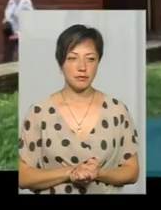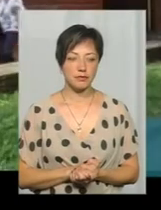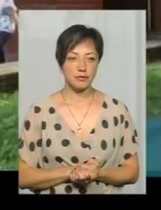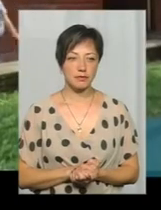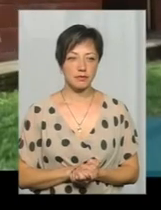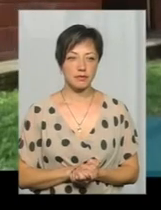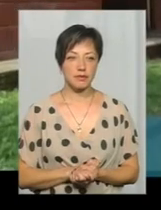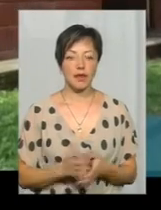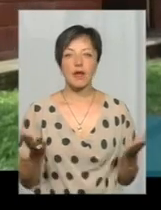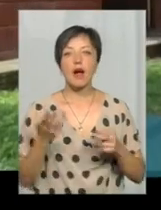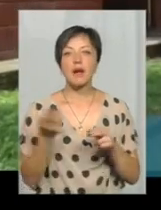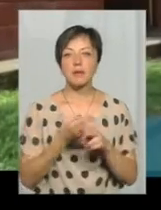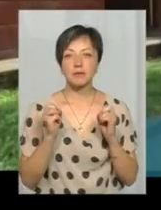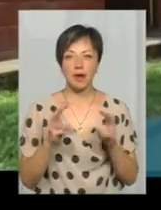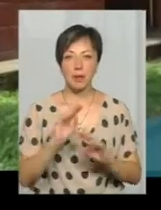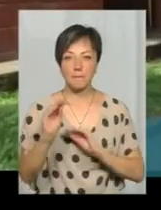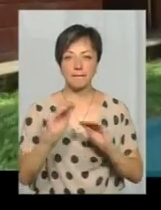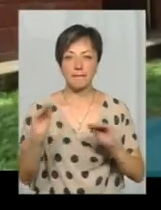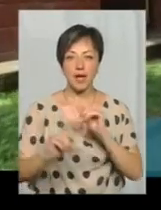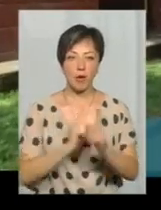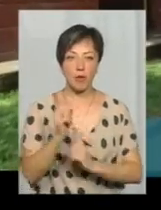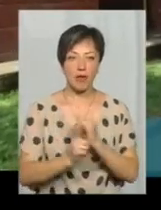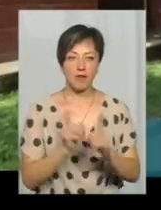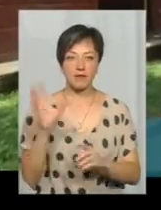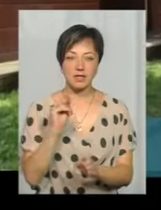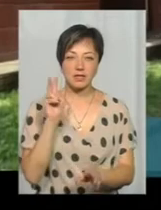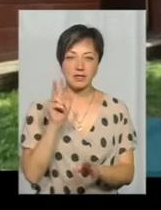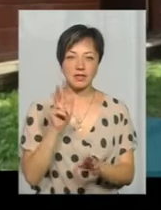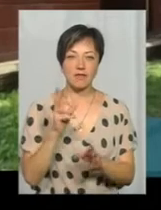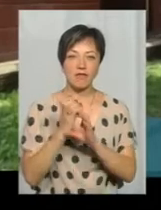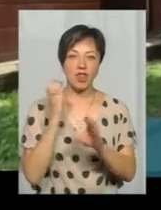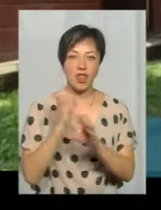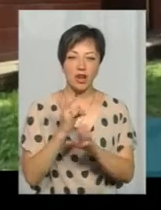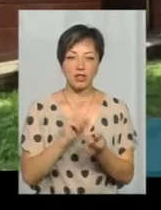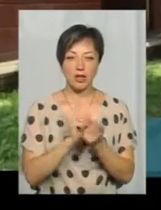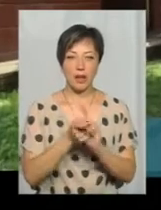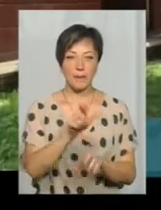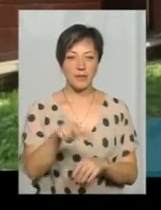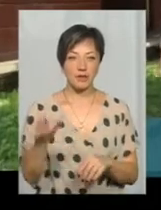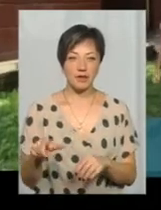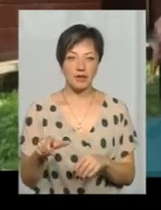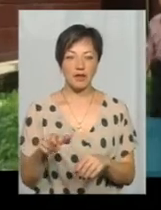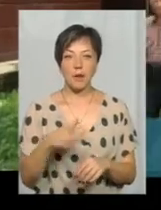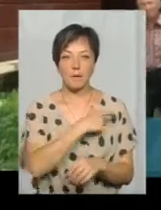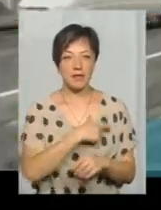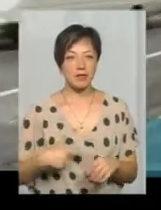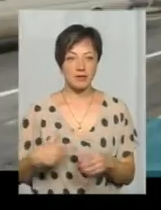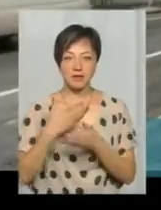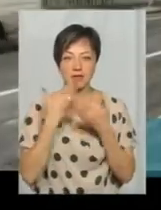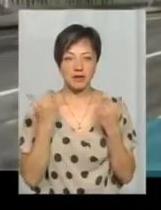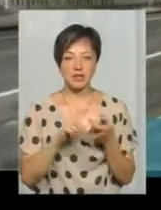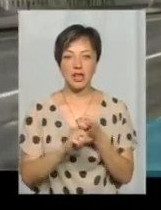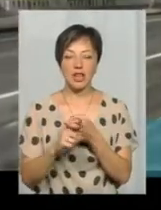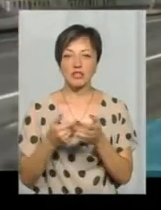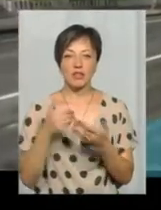Яка безпека? Переобладнані всі з вантажних на пасажирських. Яка безпека? Поскільки безпеки немає. Залежить